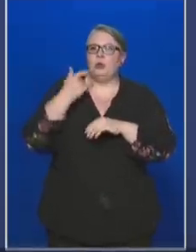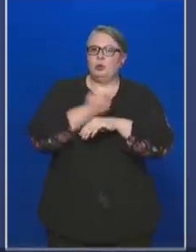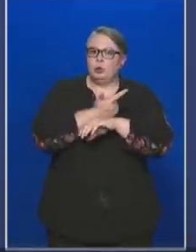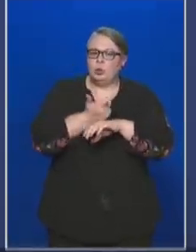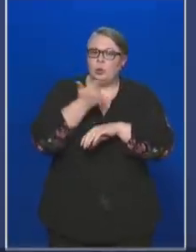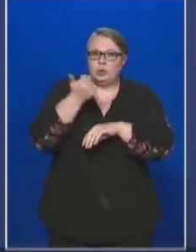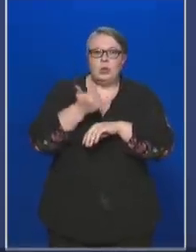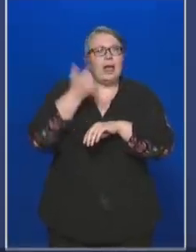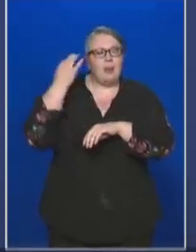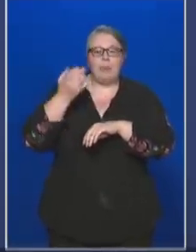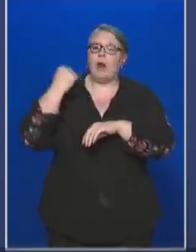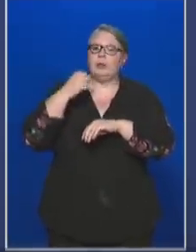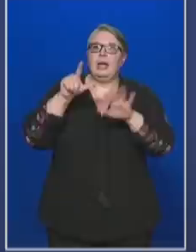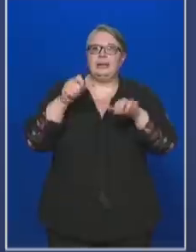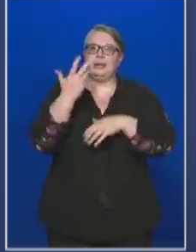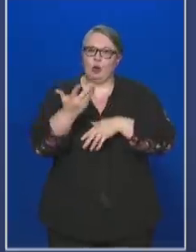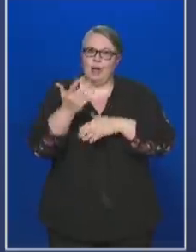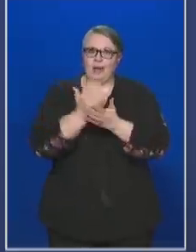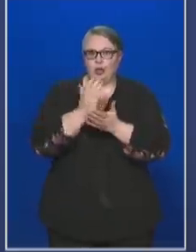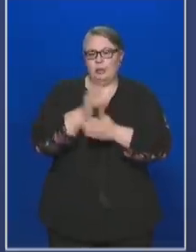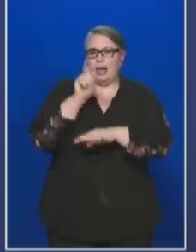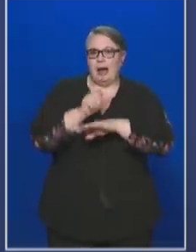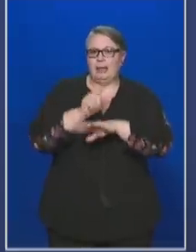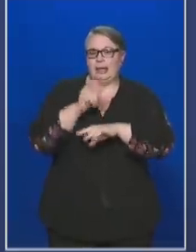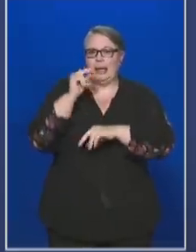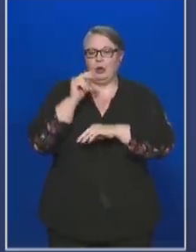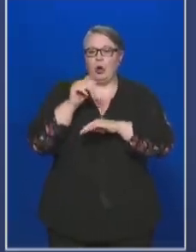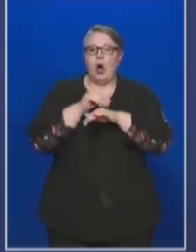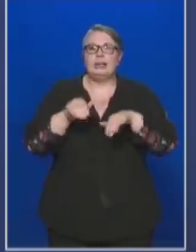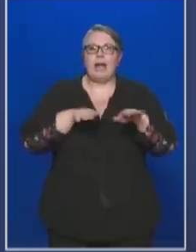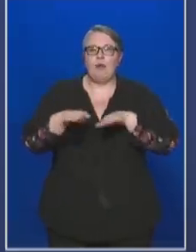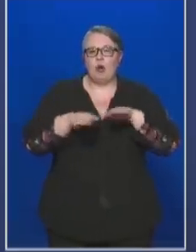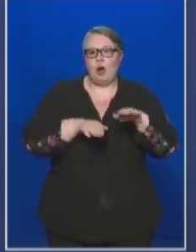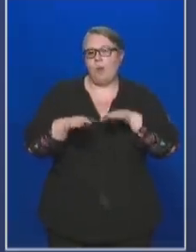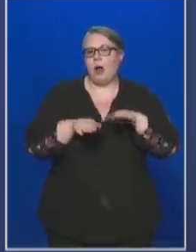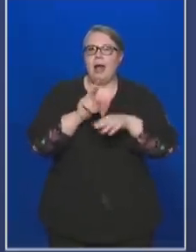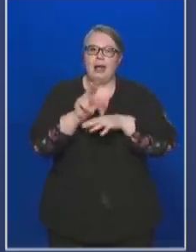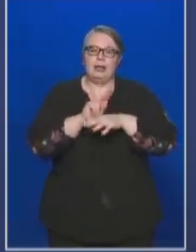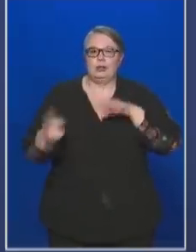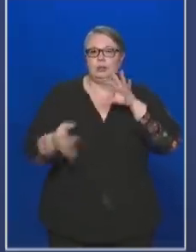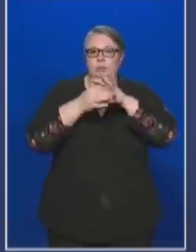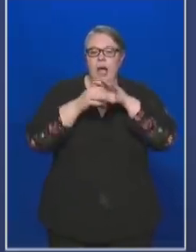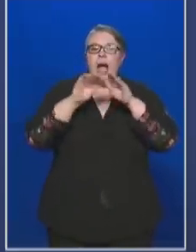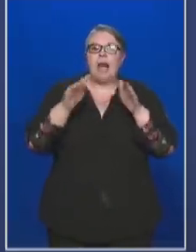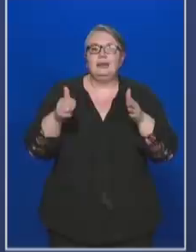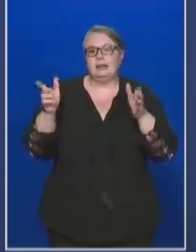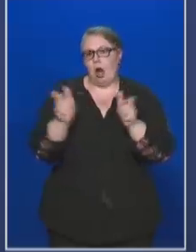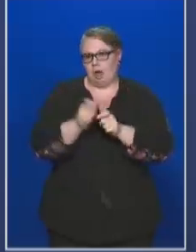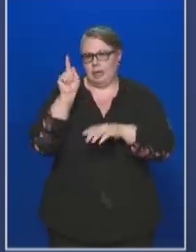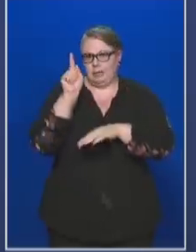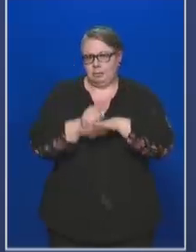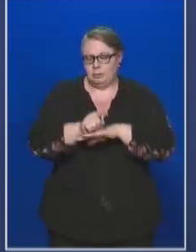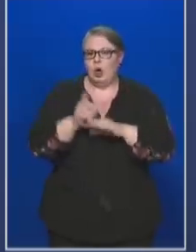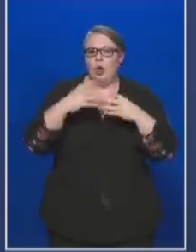24 órában 750 esetben rendeltek el rendőreink határforgalom ellenőrzéssel összefüggésben hatósági házi karantént. Így